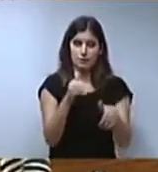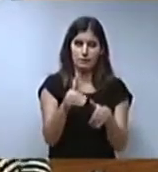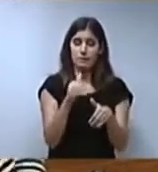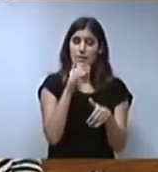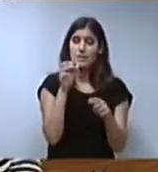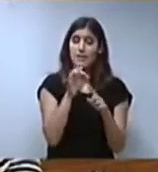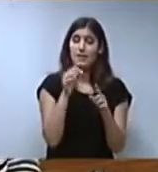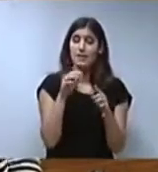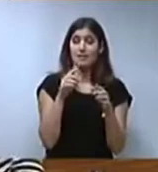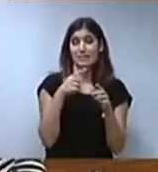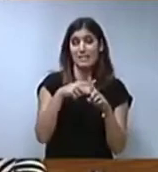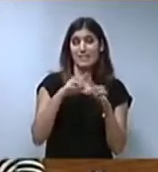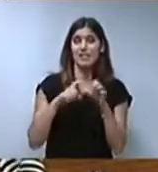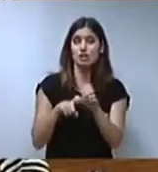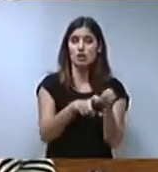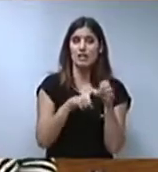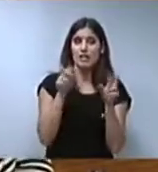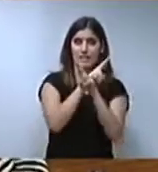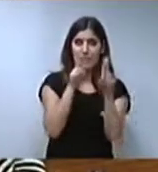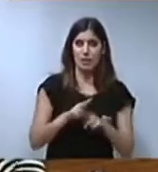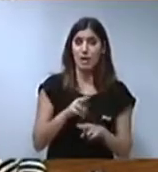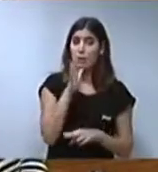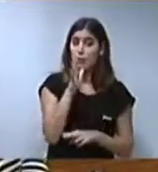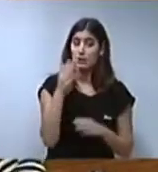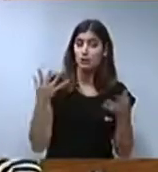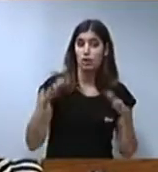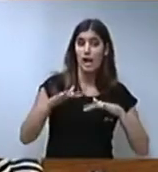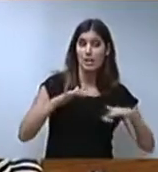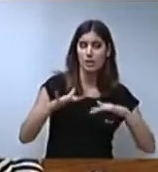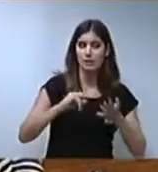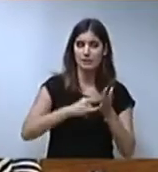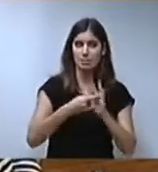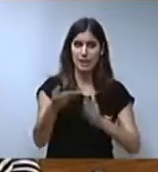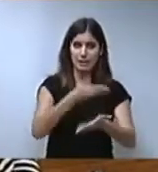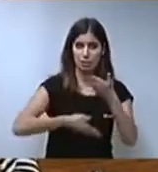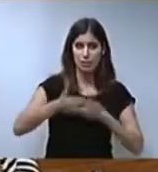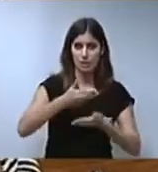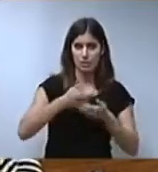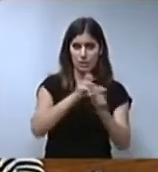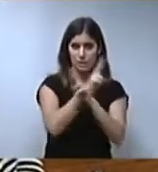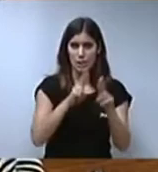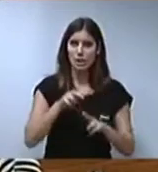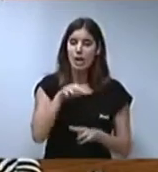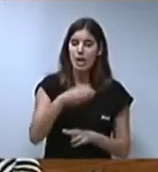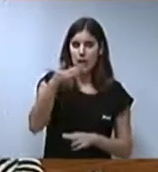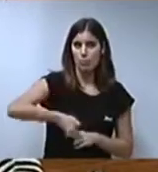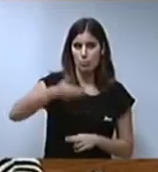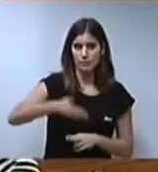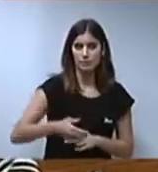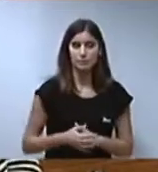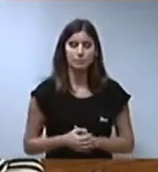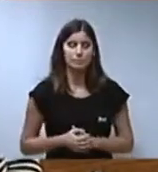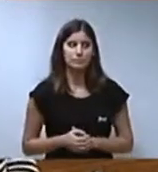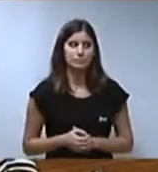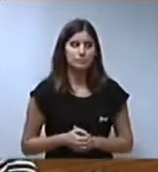és el seu nivell de solidaritat internacional. Per això les accions i els plans de cooperació internacional han de jugar un paper molt